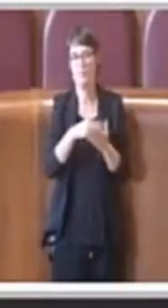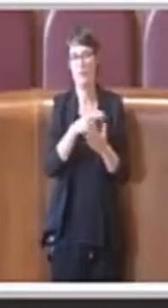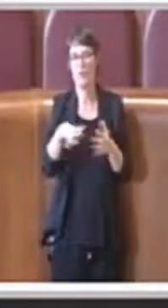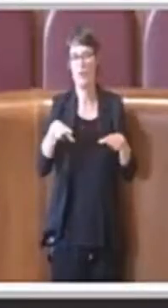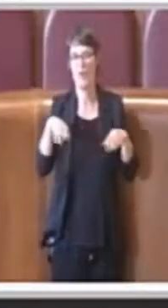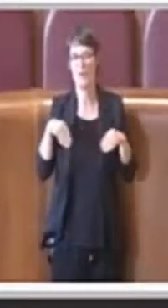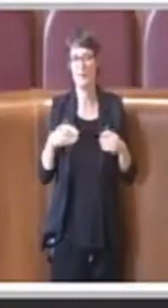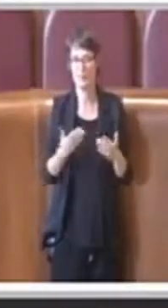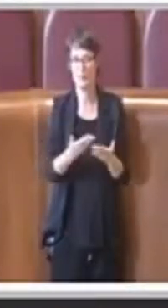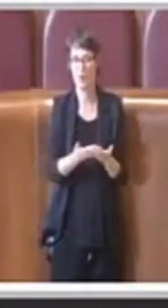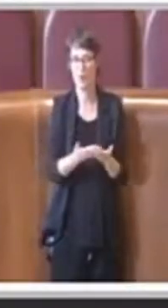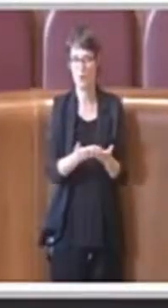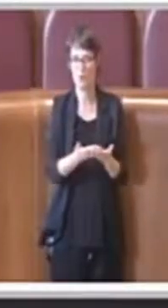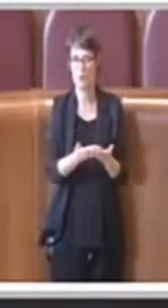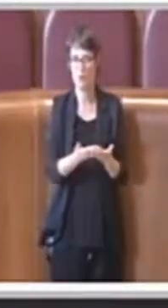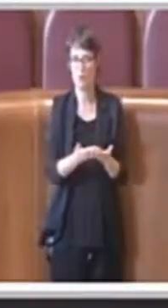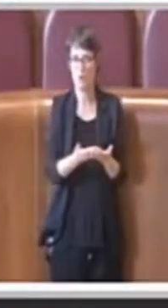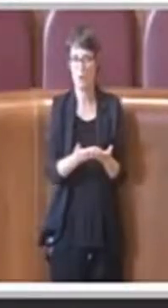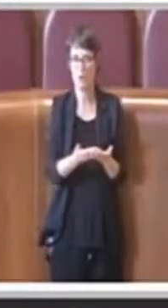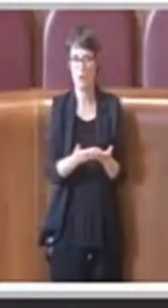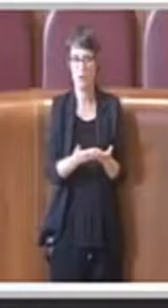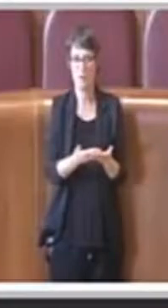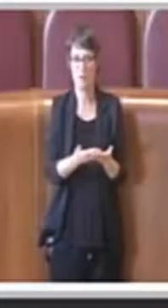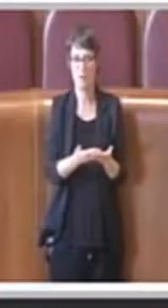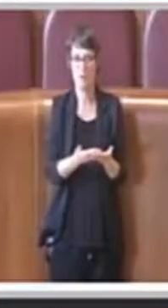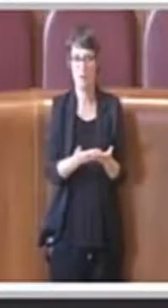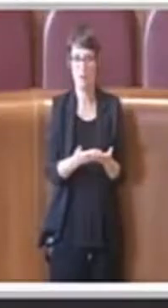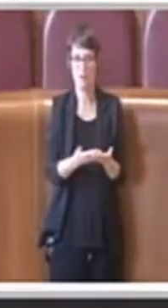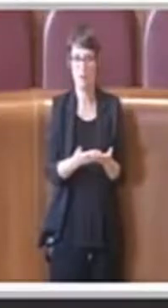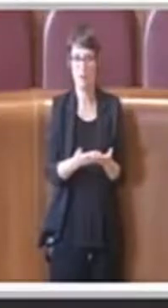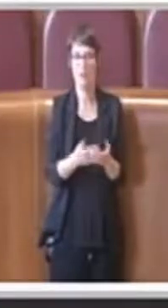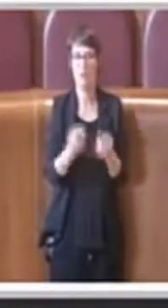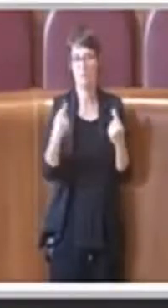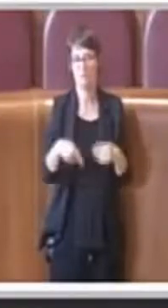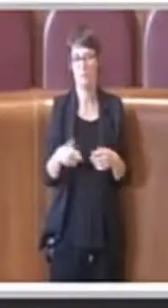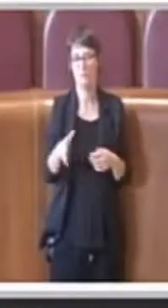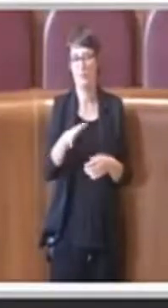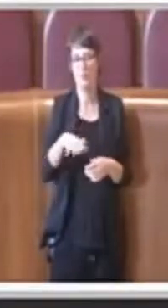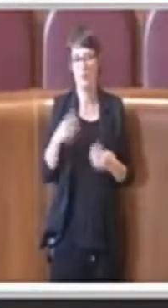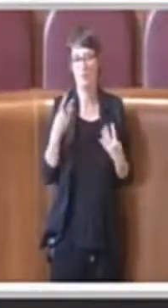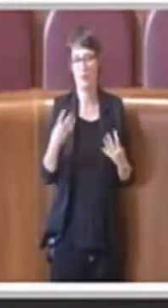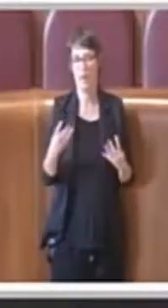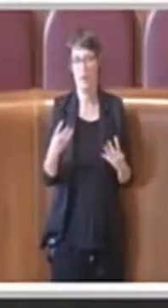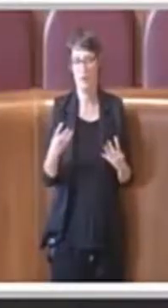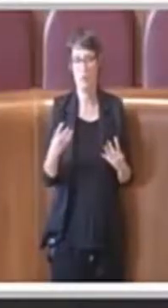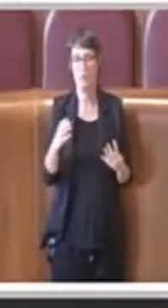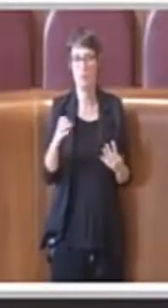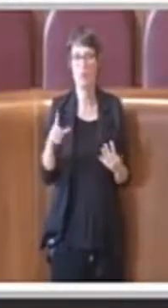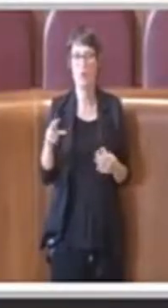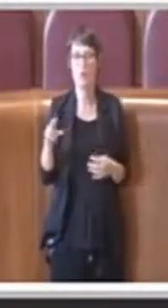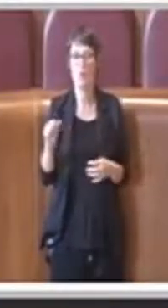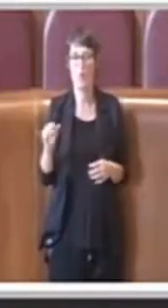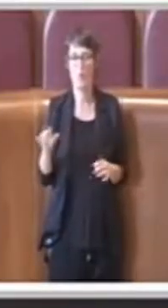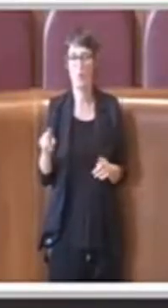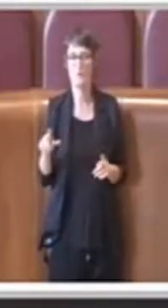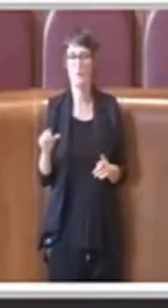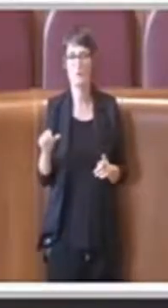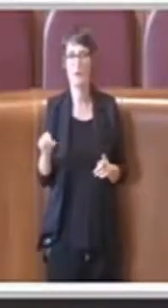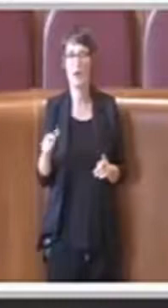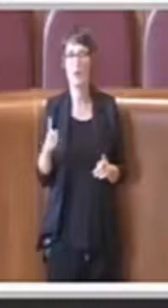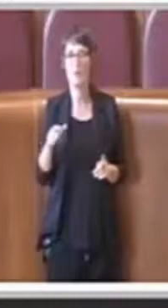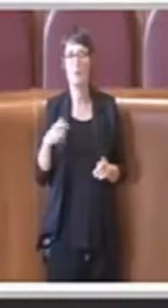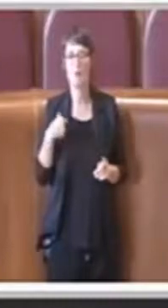questo atto sul parco della cellulosa chiedo scusa perché credo che almeno